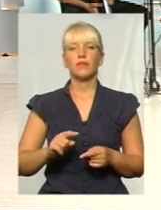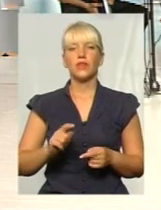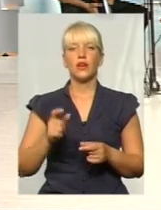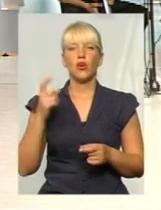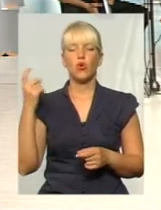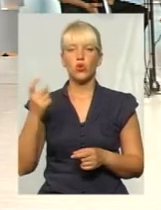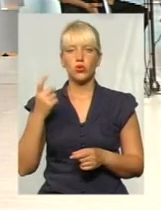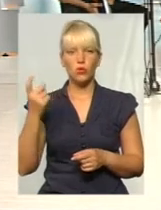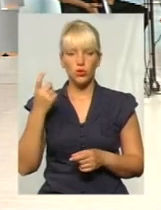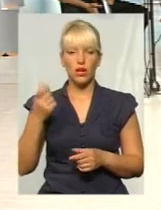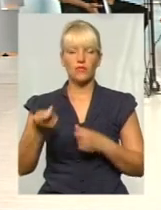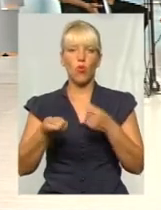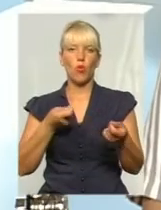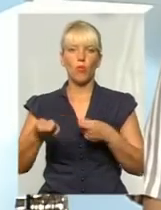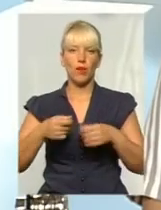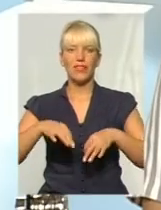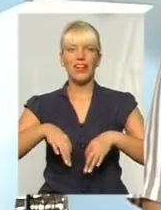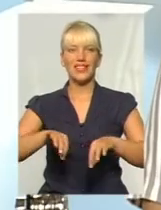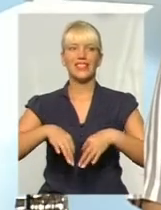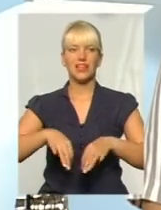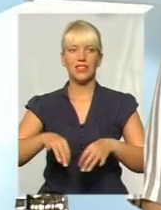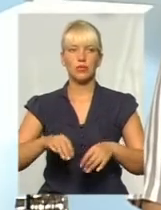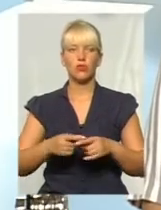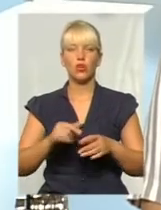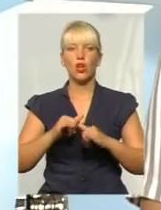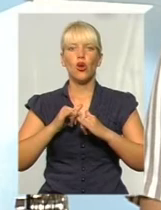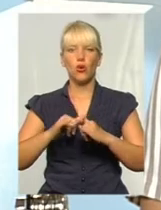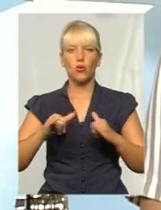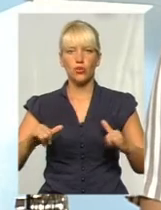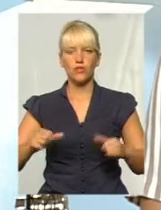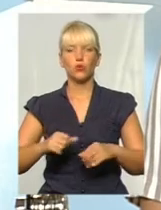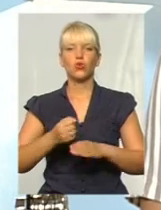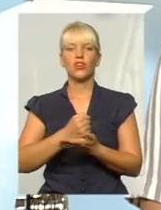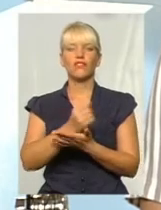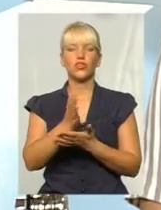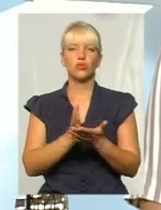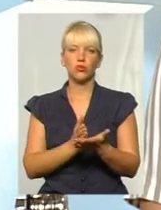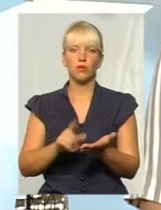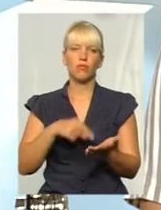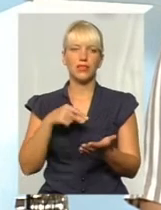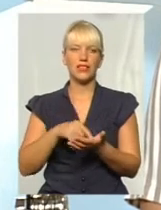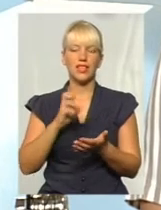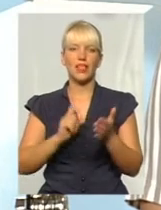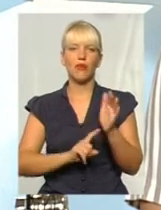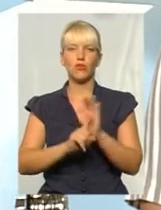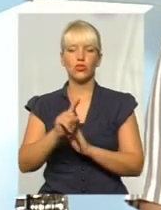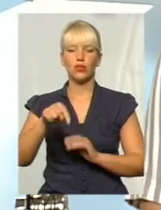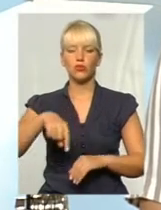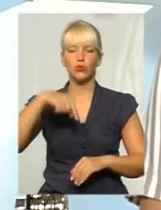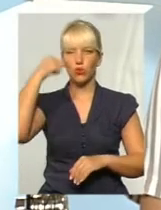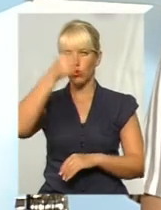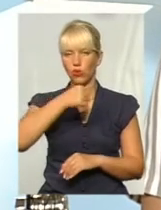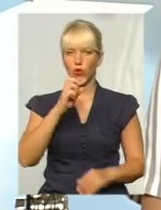управління транспорту та розвитку інфраструктури міста. На початку цього року, в березні,